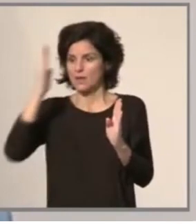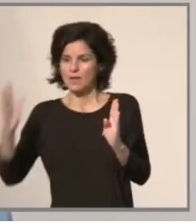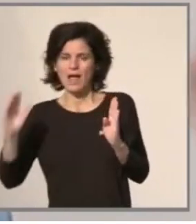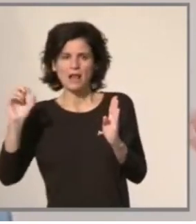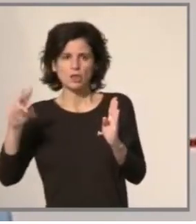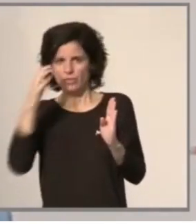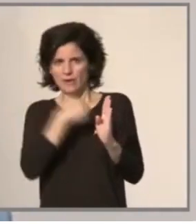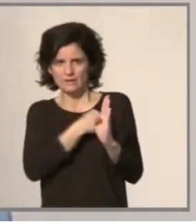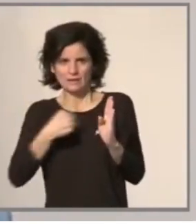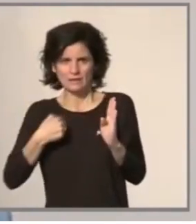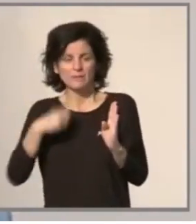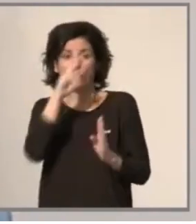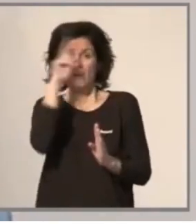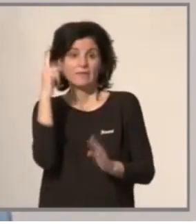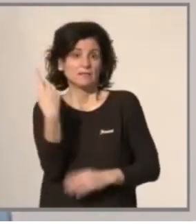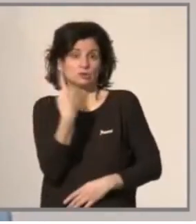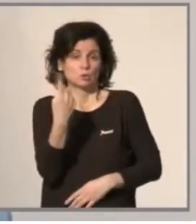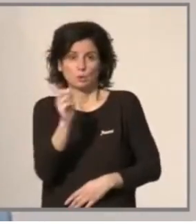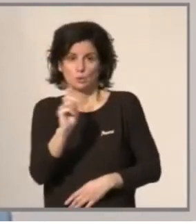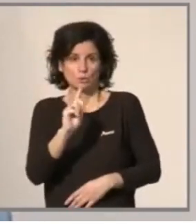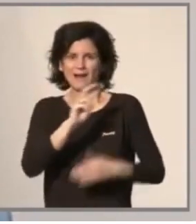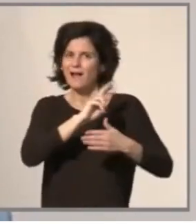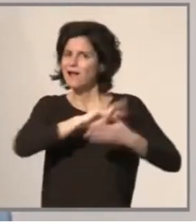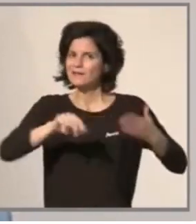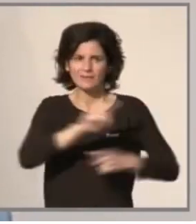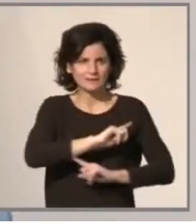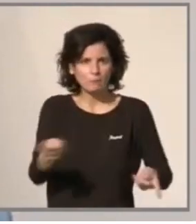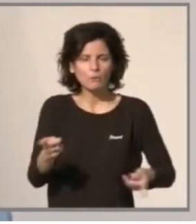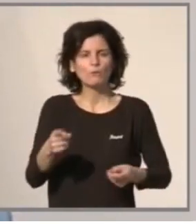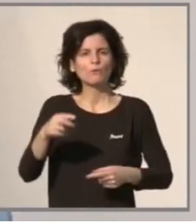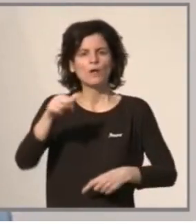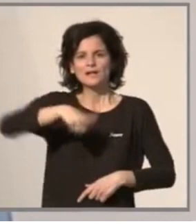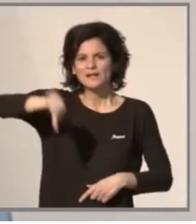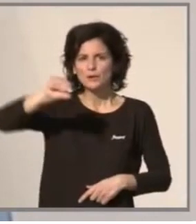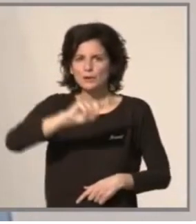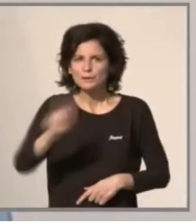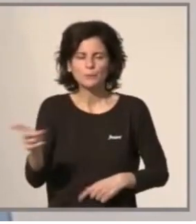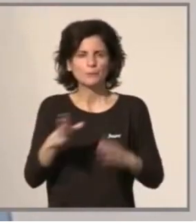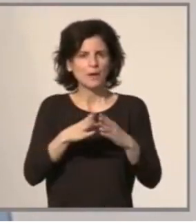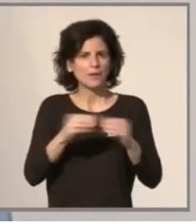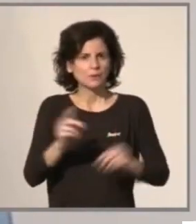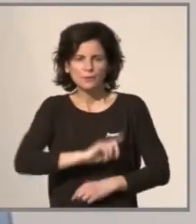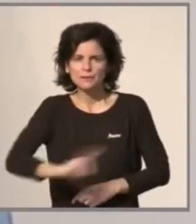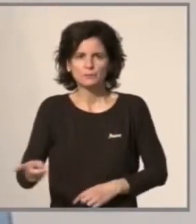de la Rioja tampoc, ni de Galícia, ni d'Extremadura, ni d'Andalusia, ni de ningun lloc.